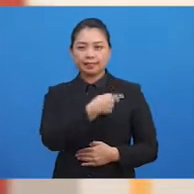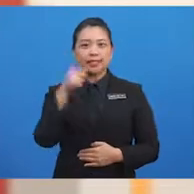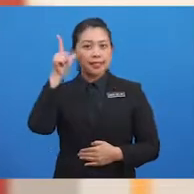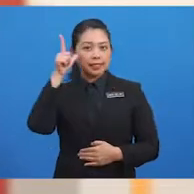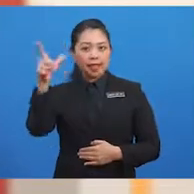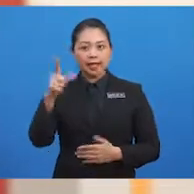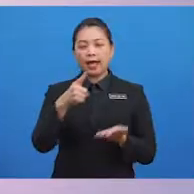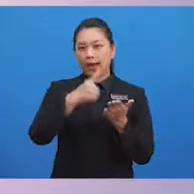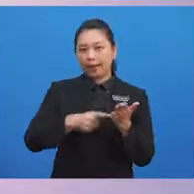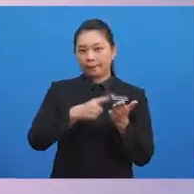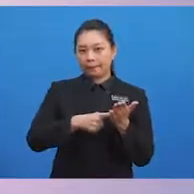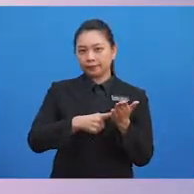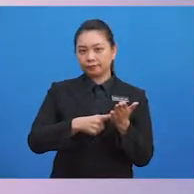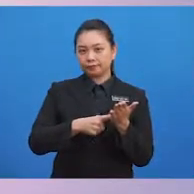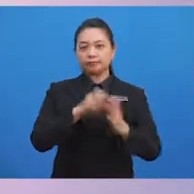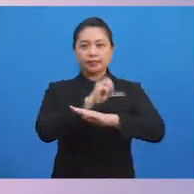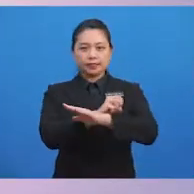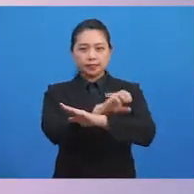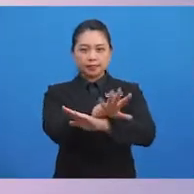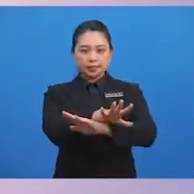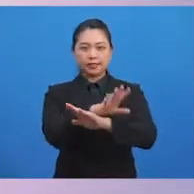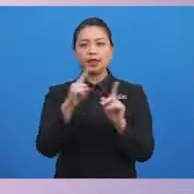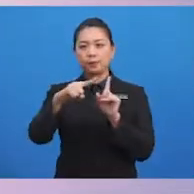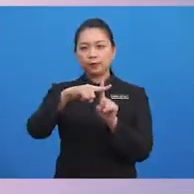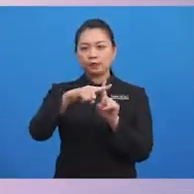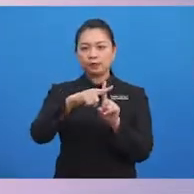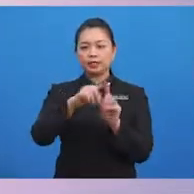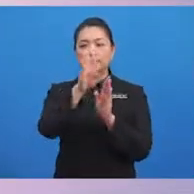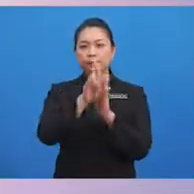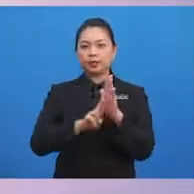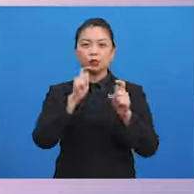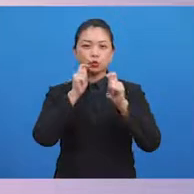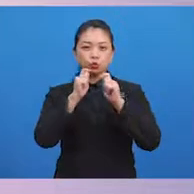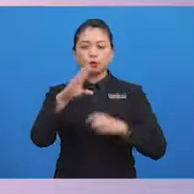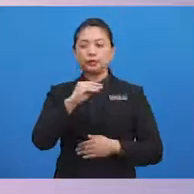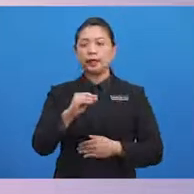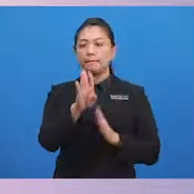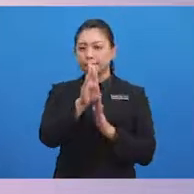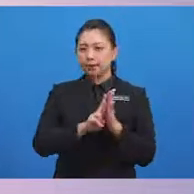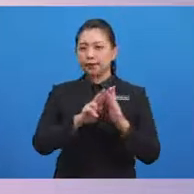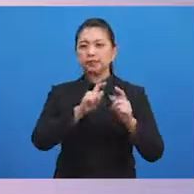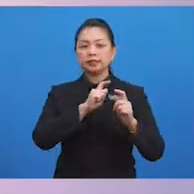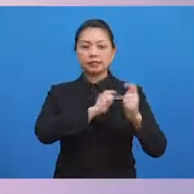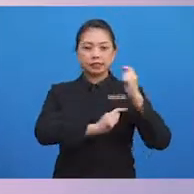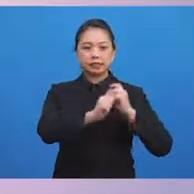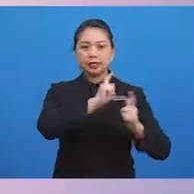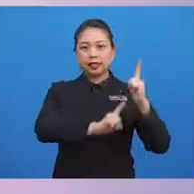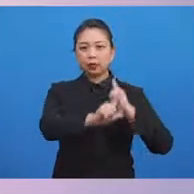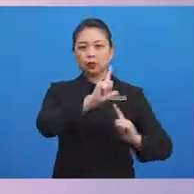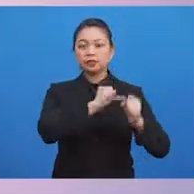apakah kesan positif bertutur dan bertingkat laku sopan.